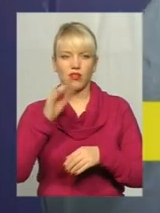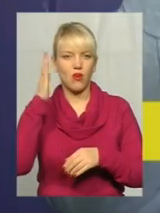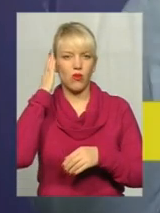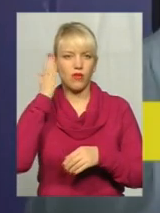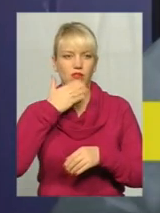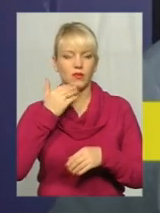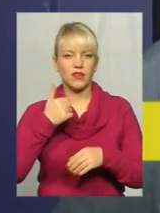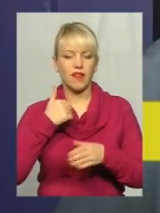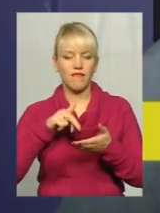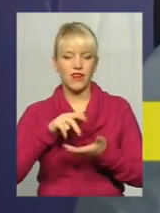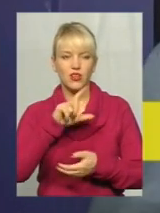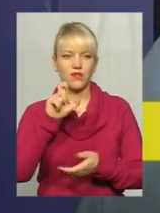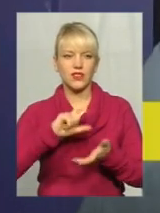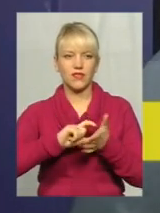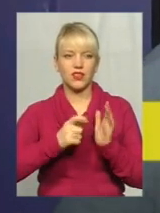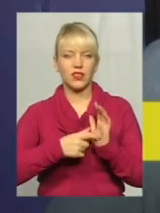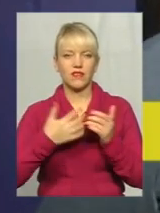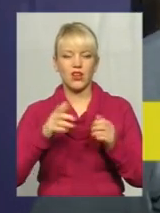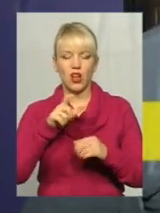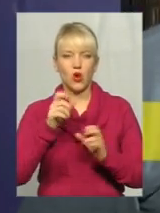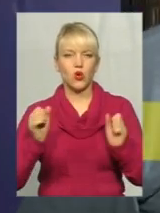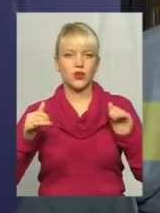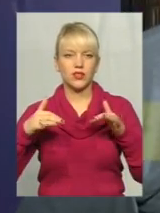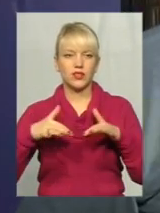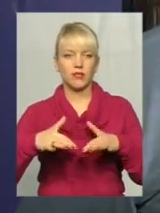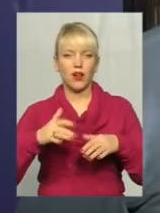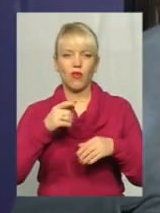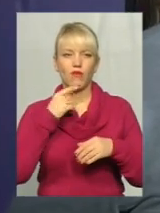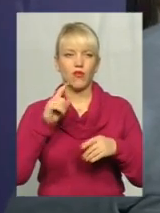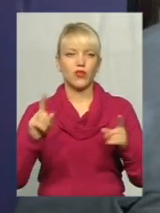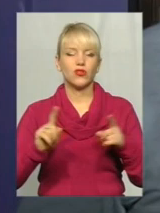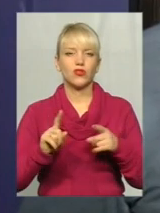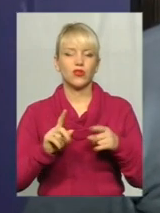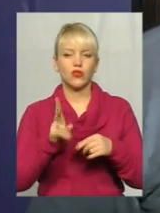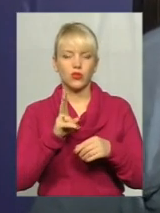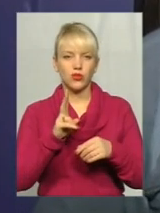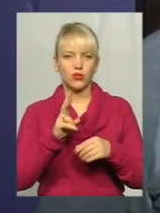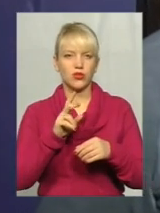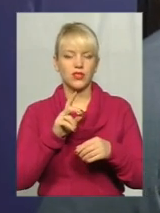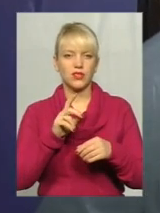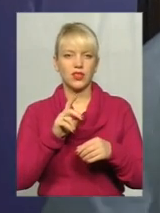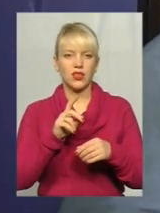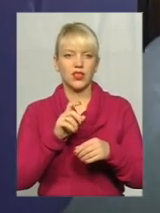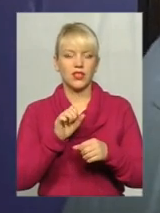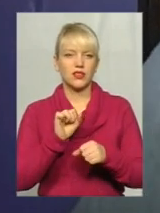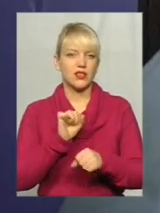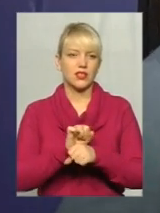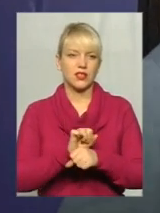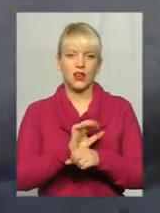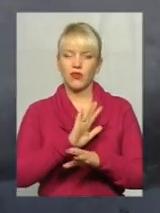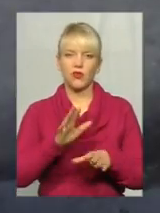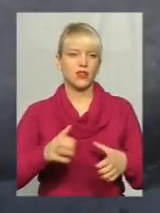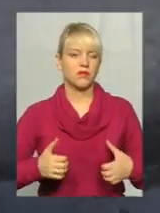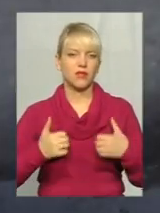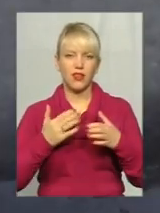Вийшов з квартири, вже люди позбиралися. Кажуть, що, хтось застряв у ліфті? Ой, каже, не питайте.